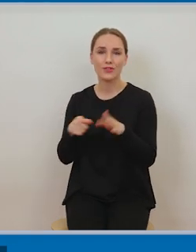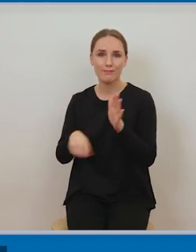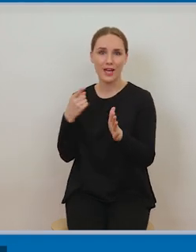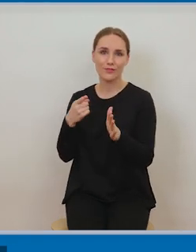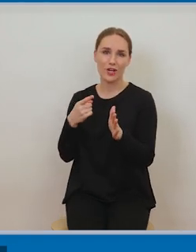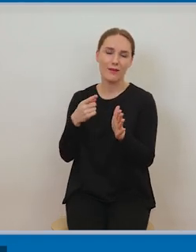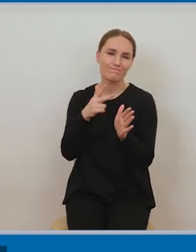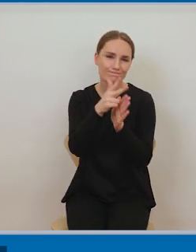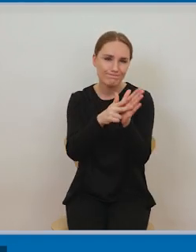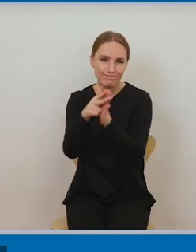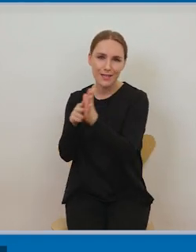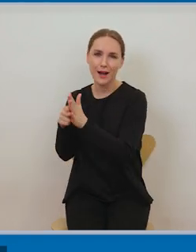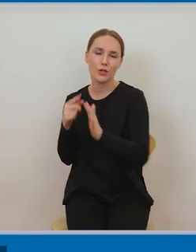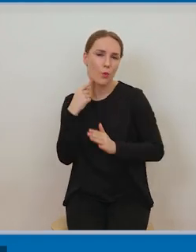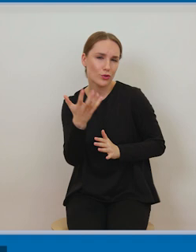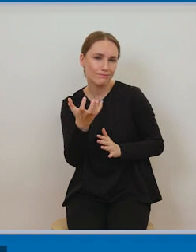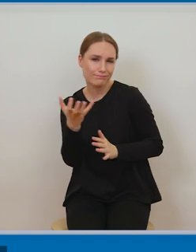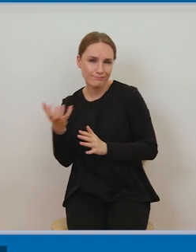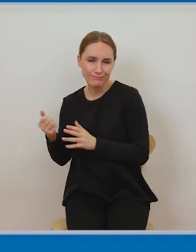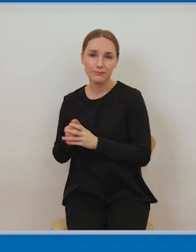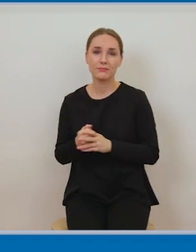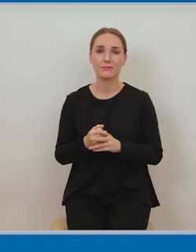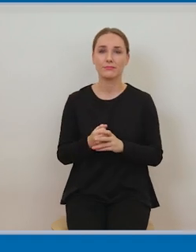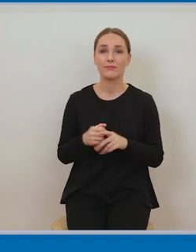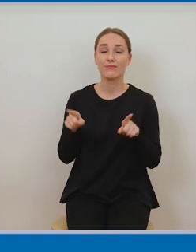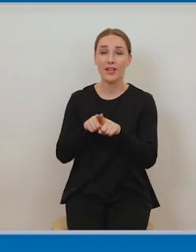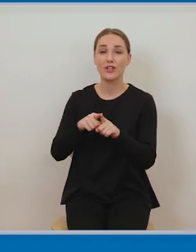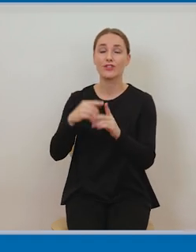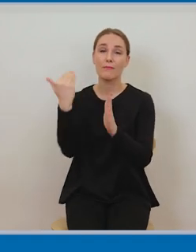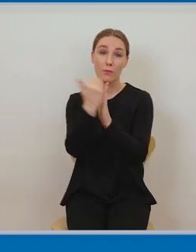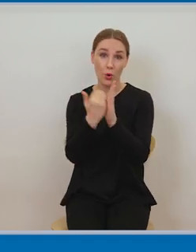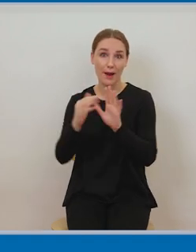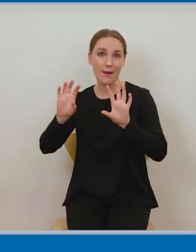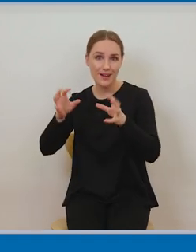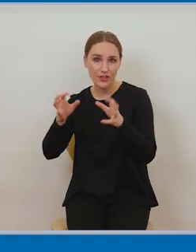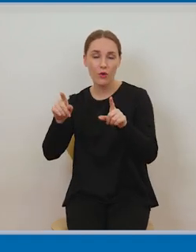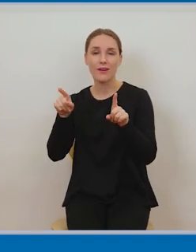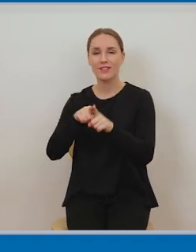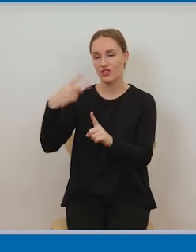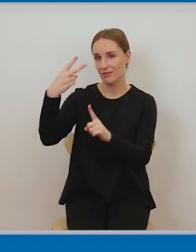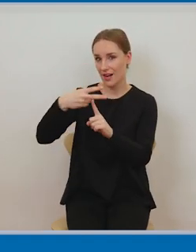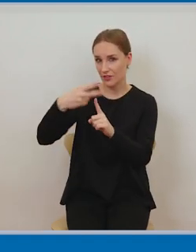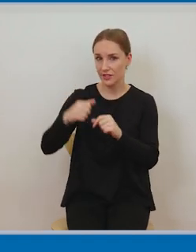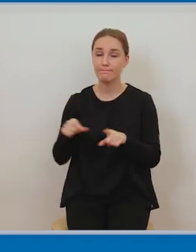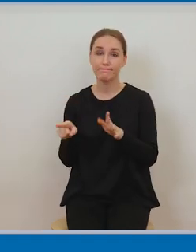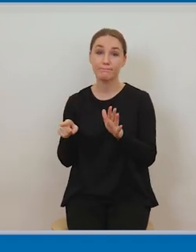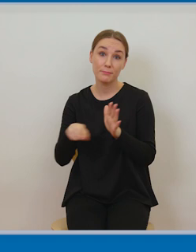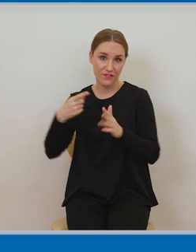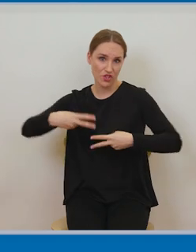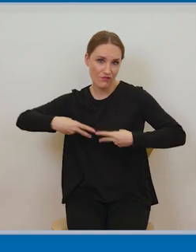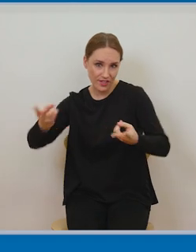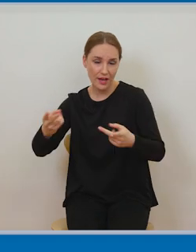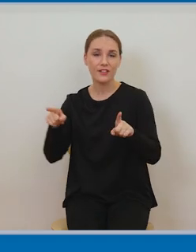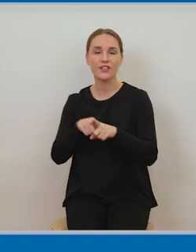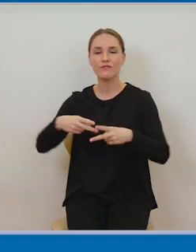wideogramów, czy też programy radiowe, telewizyjne, pierwsze wydania oraz wydania krytyczne i